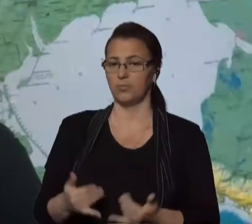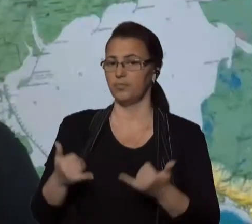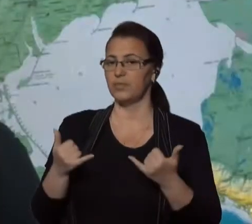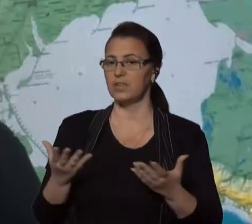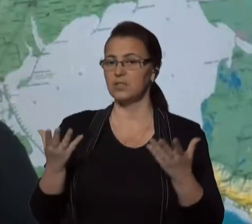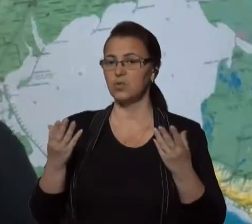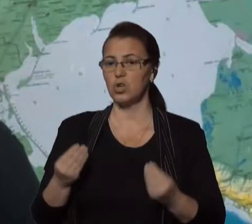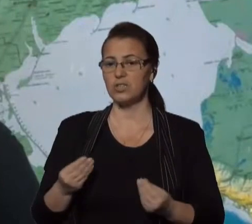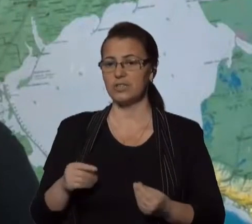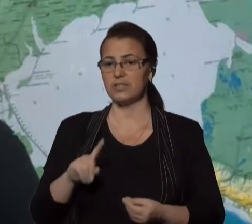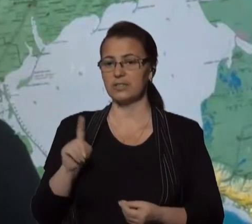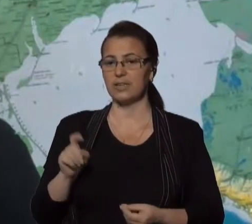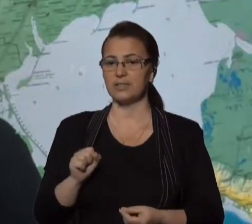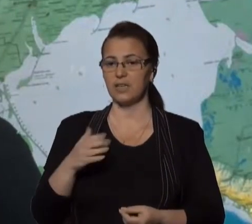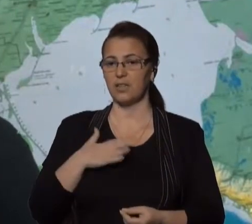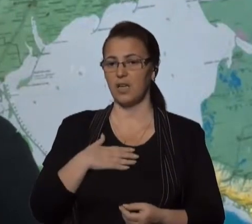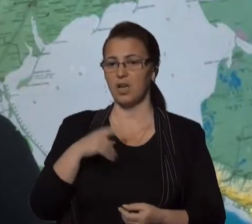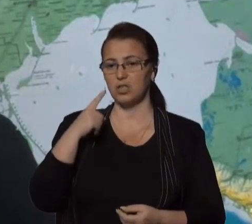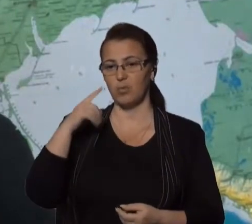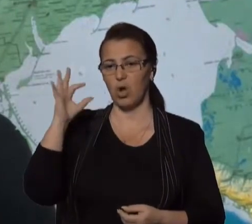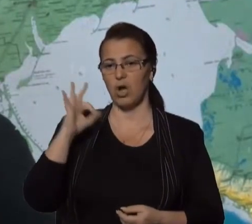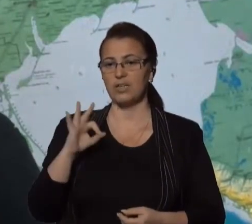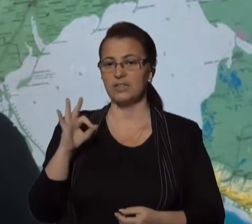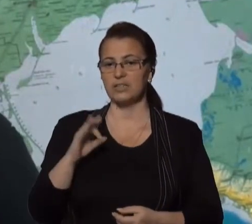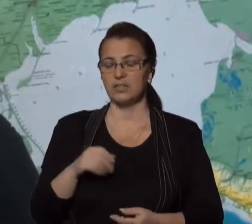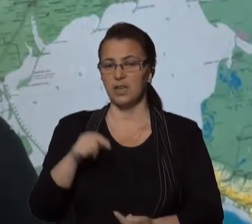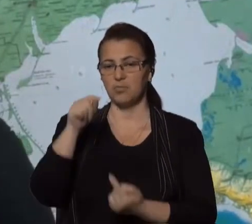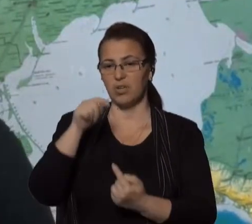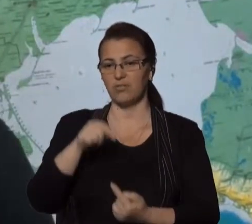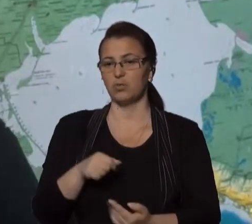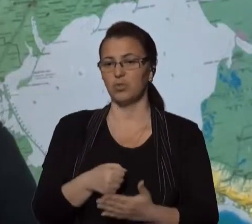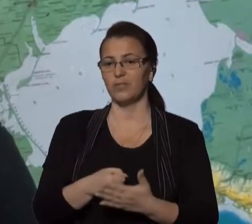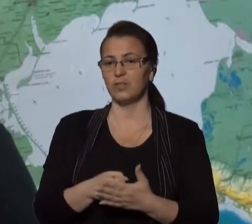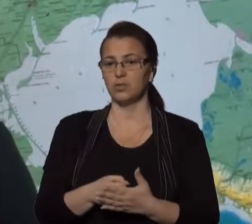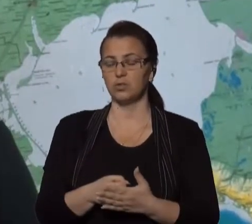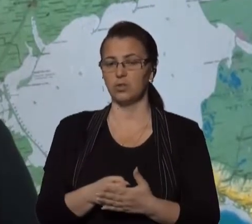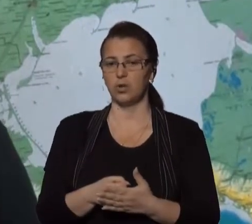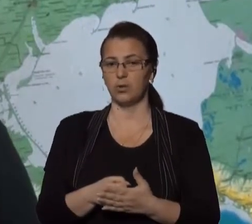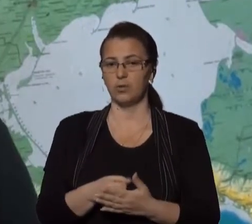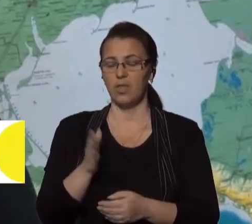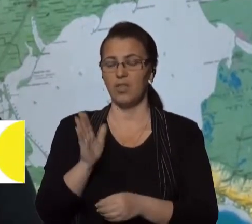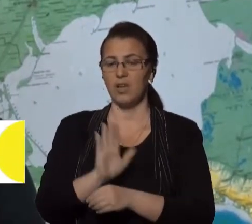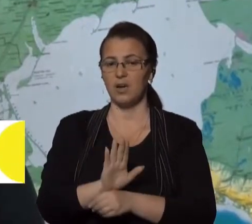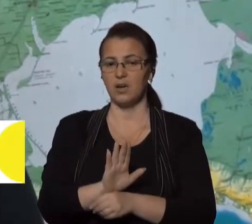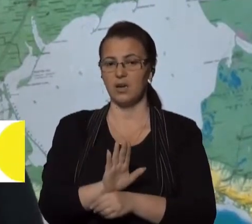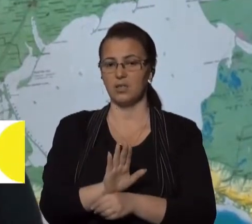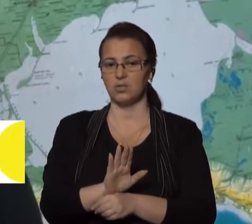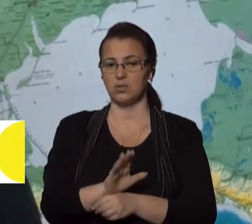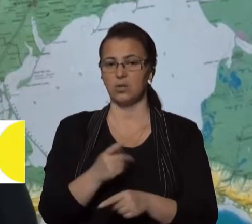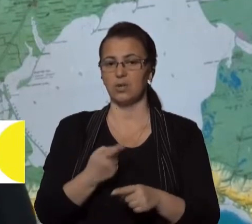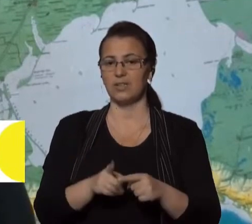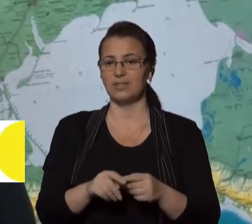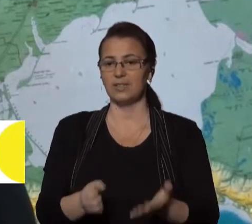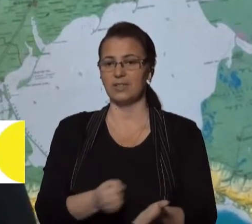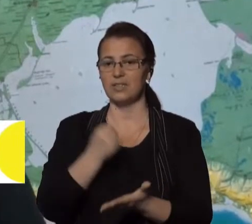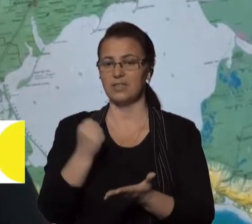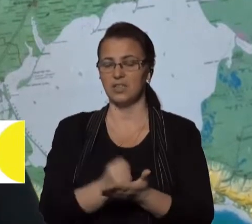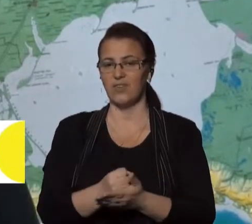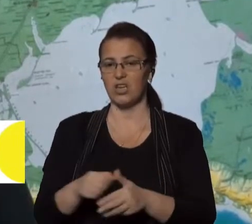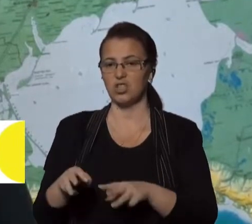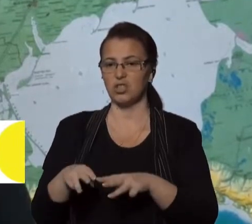сьогоднішній день, за нашими оцінками, відповідно до наказу, який затверджений